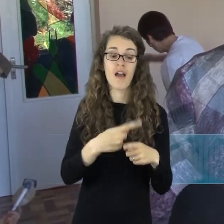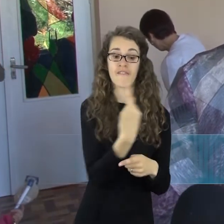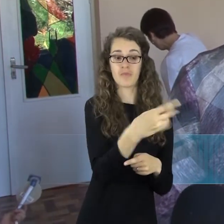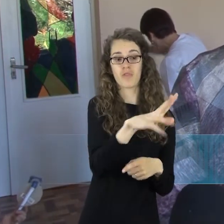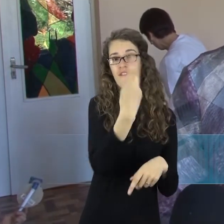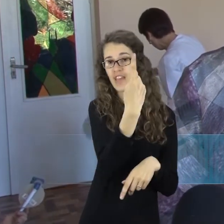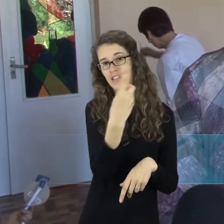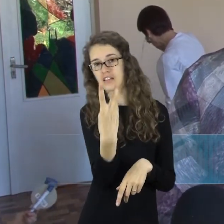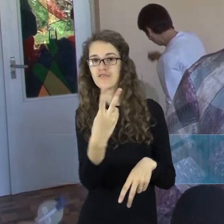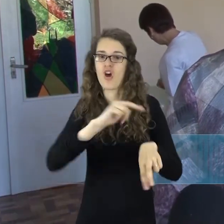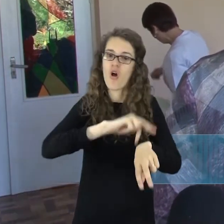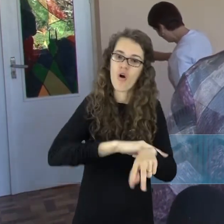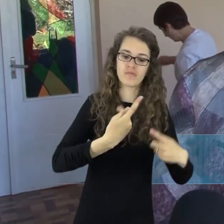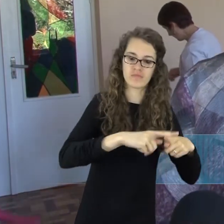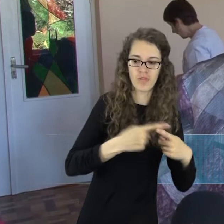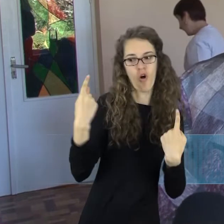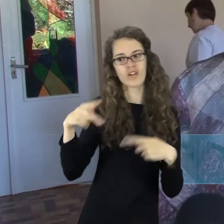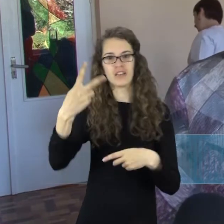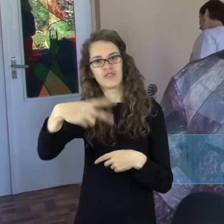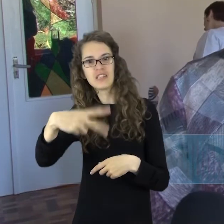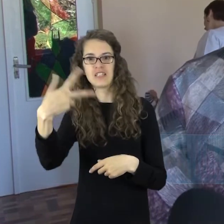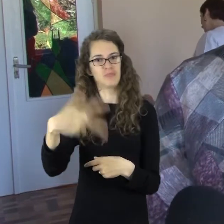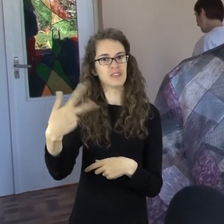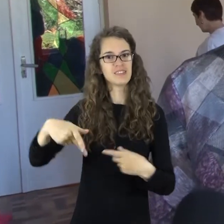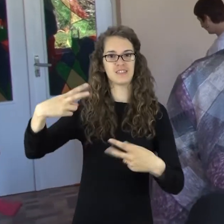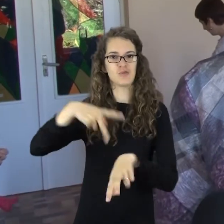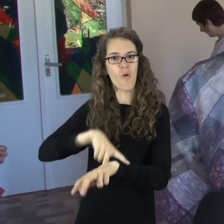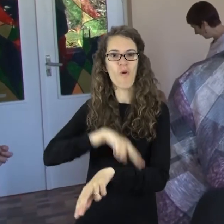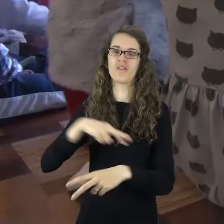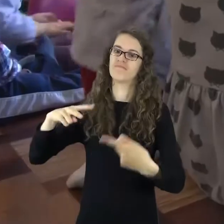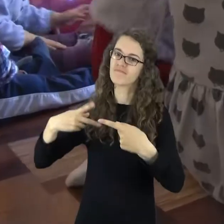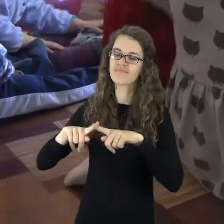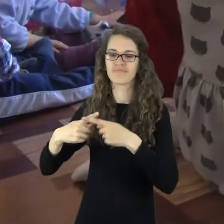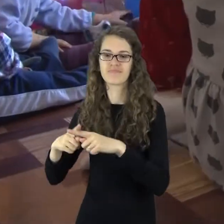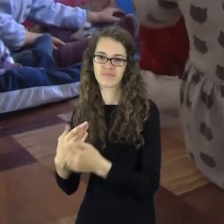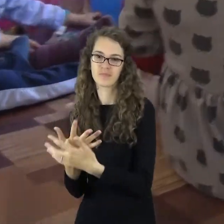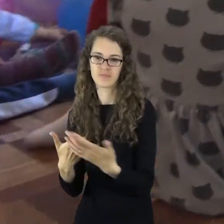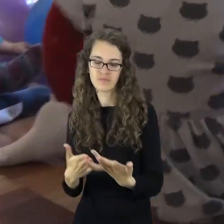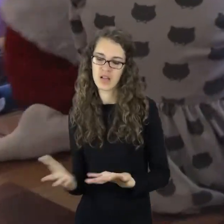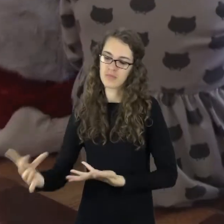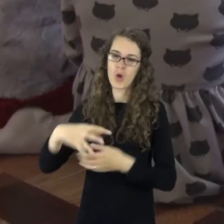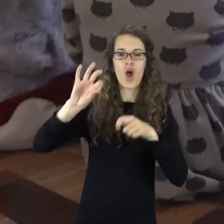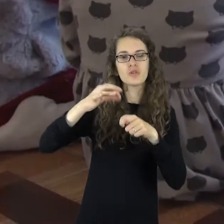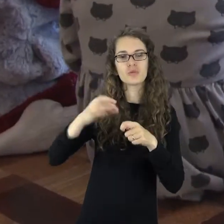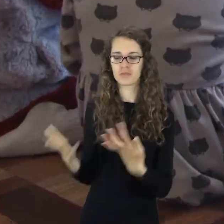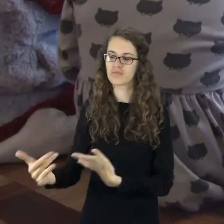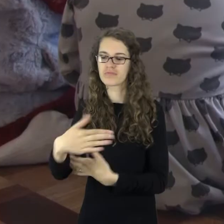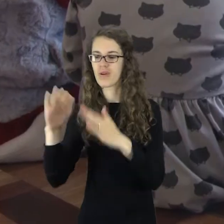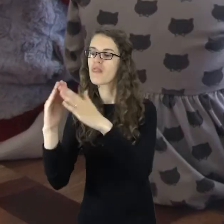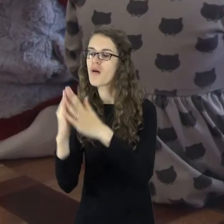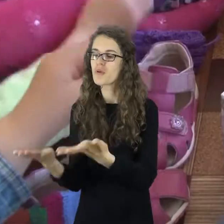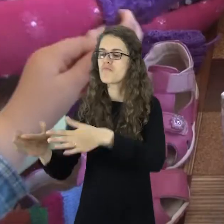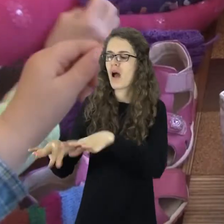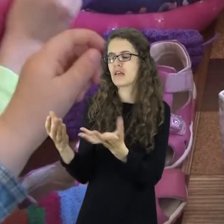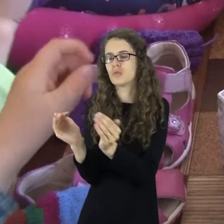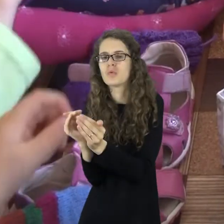žmonių, kur mesgi po keliolika ir virš dvidešimt porų, trisdešimt porų. Renkam tos sūlus, kartais kažkas iš namų